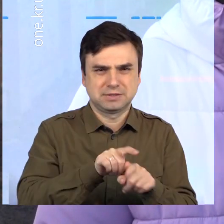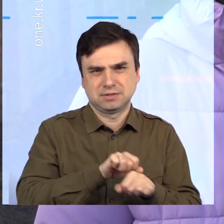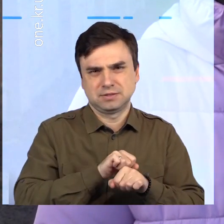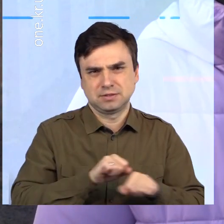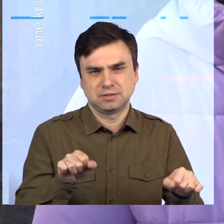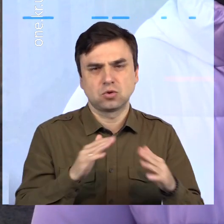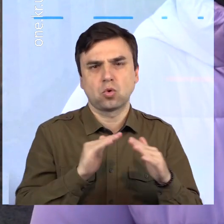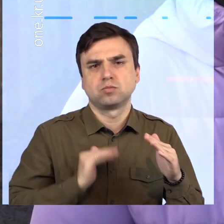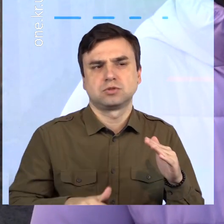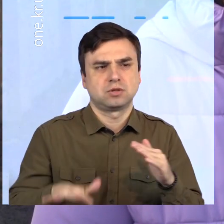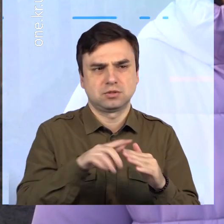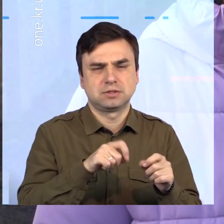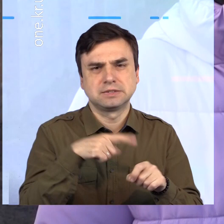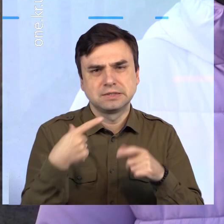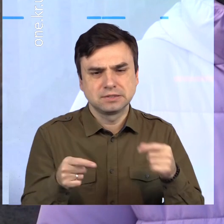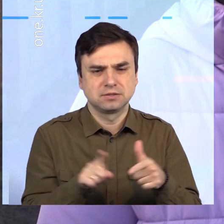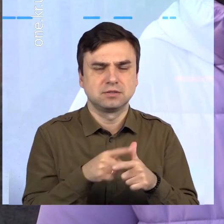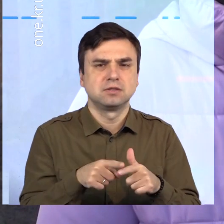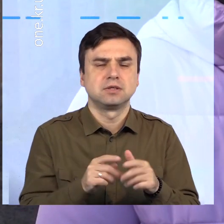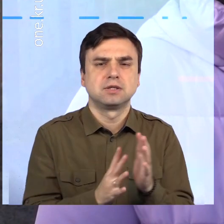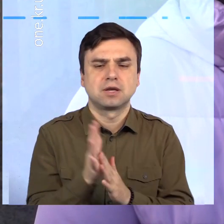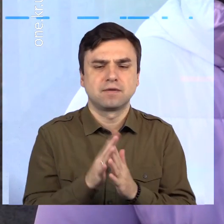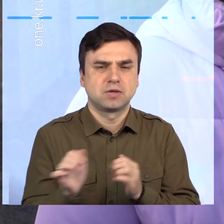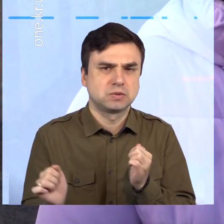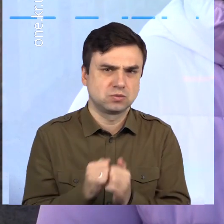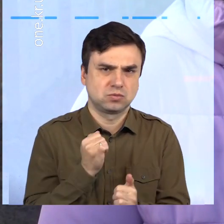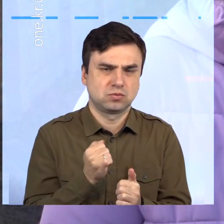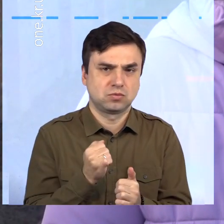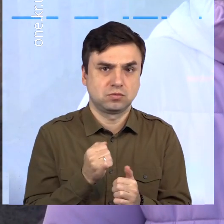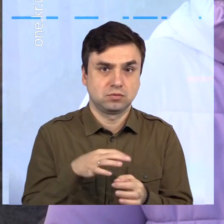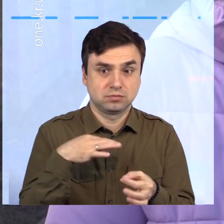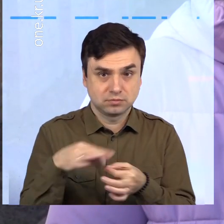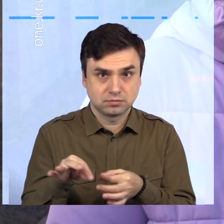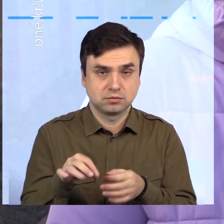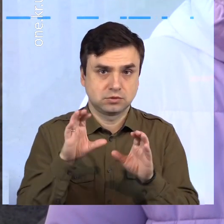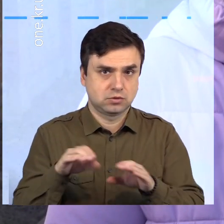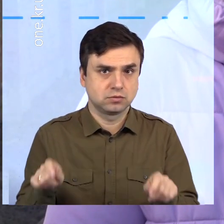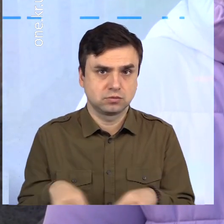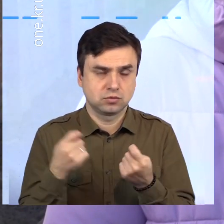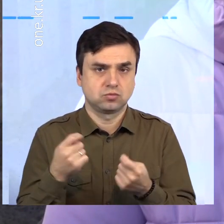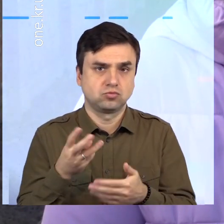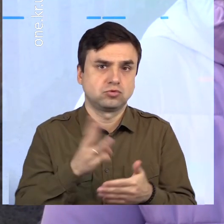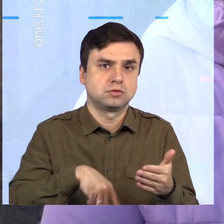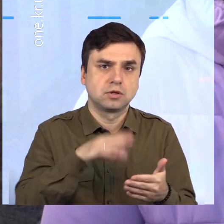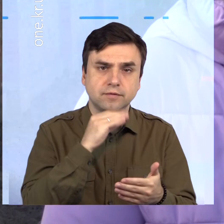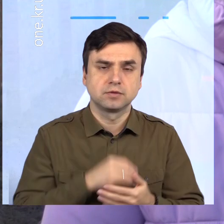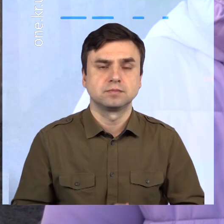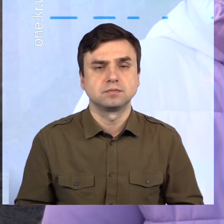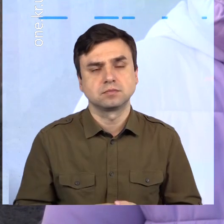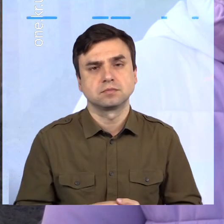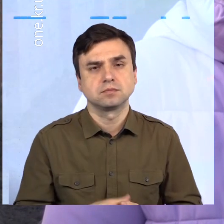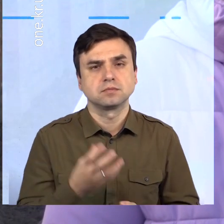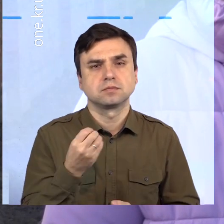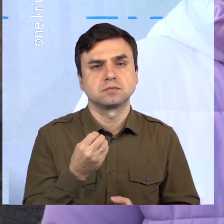мешканцями приватного сектору, оскільки це є порушенням законодавства України та несе за собою адміністративну відповідальність.